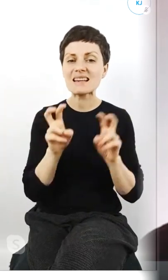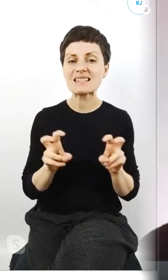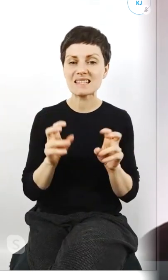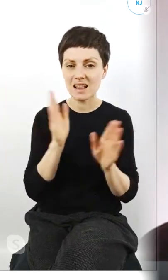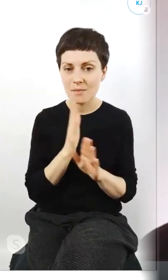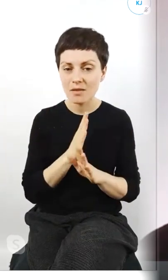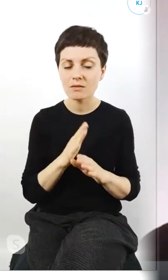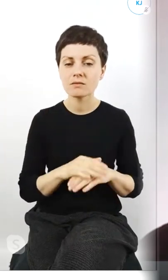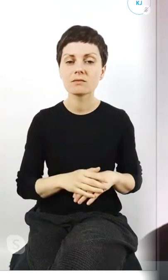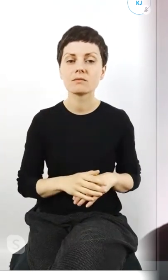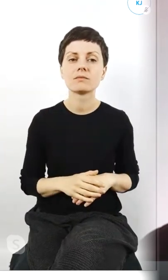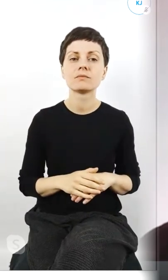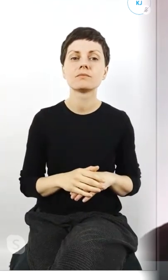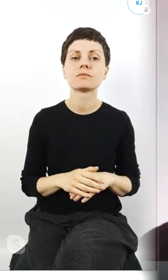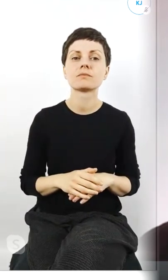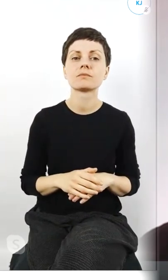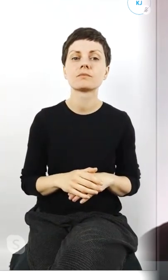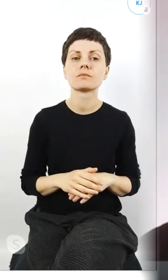który